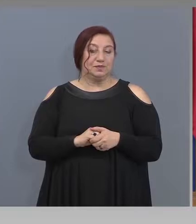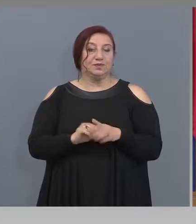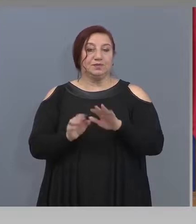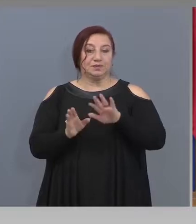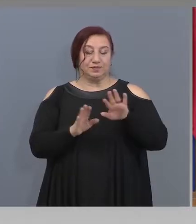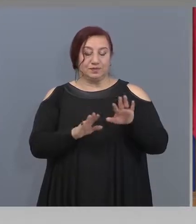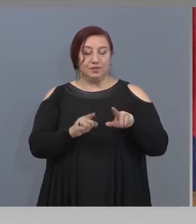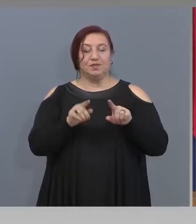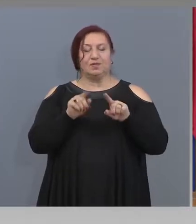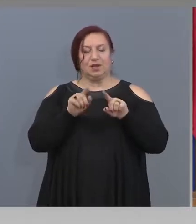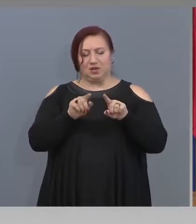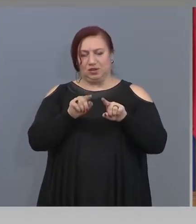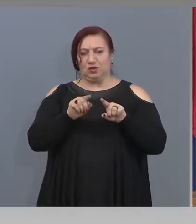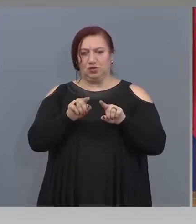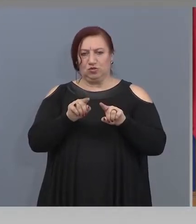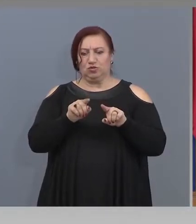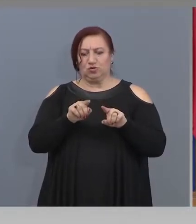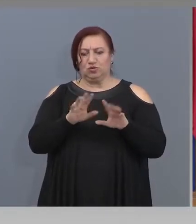Така, че това е за